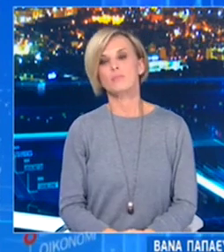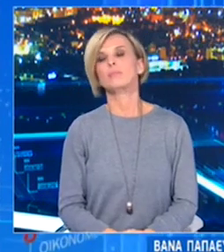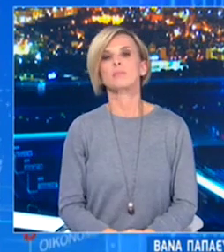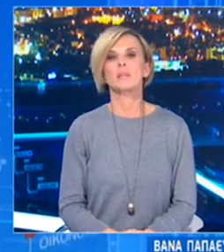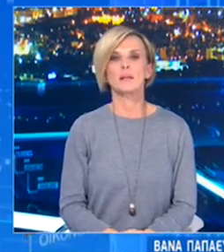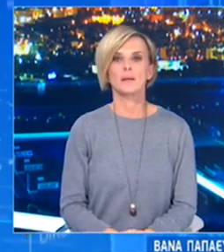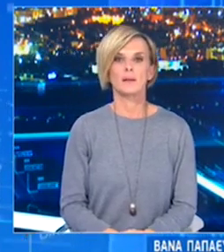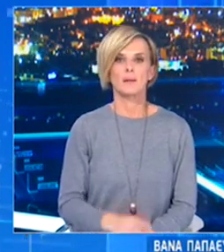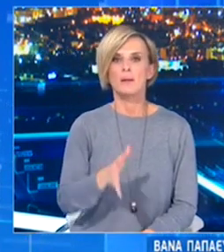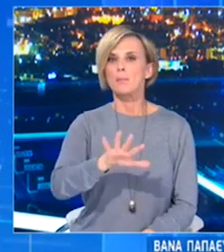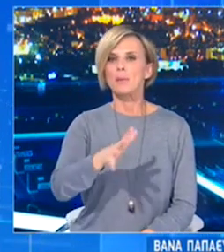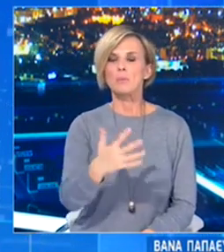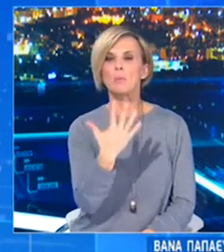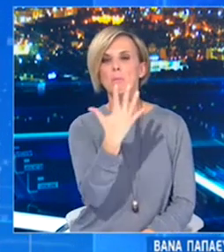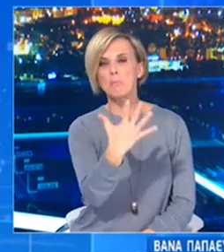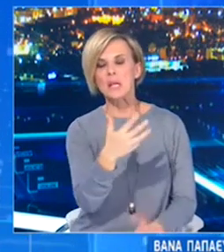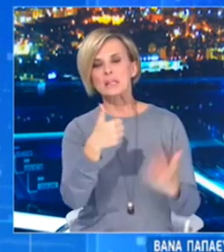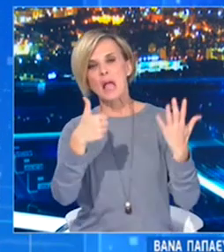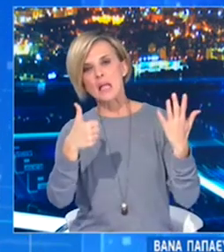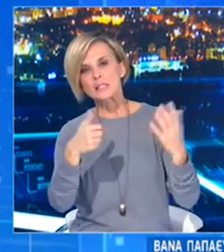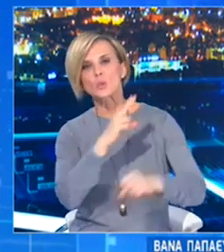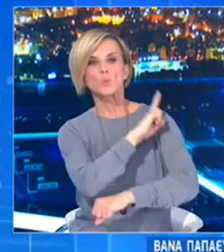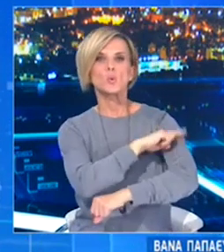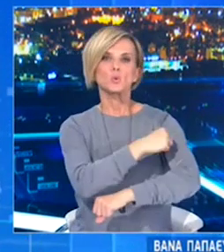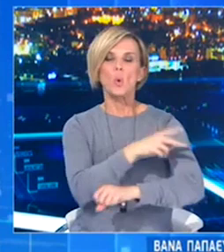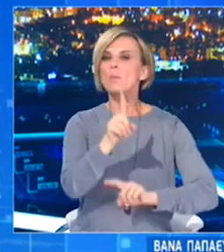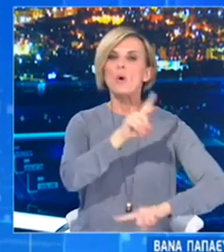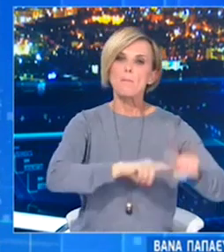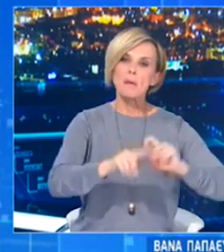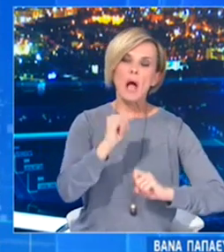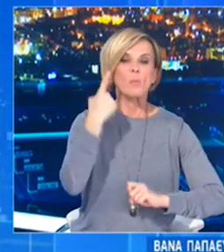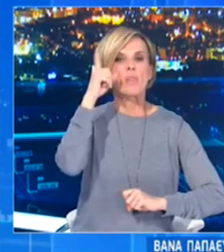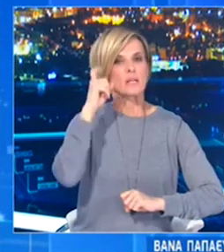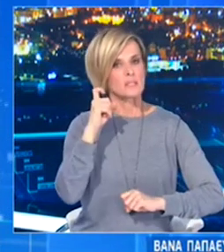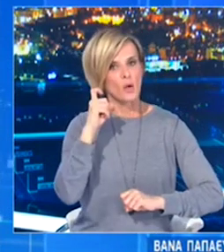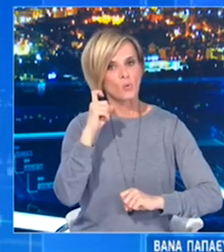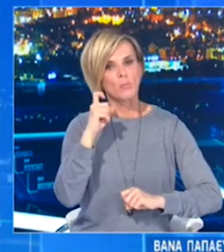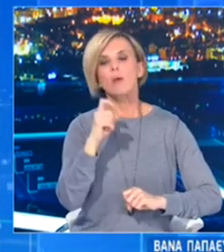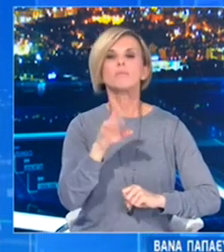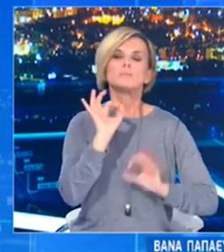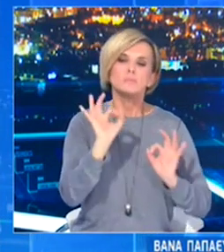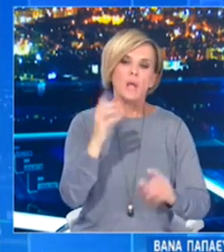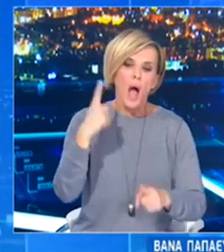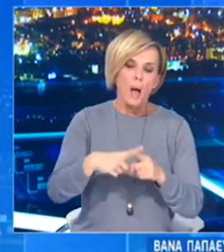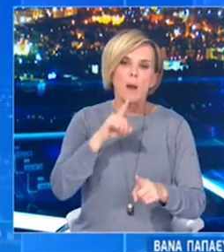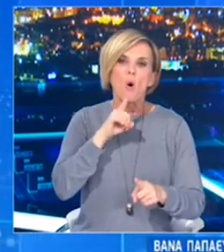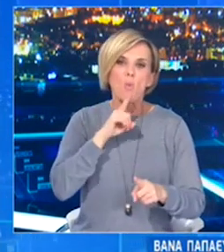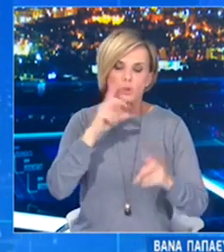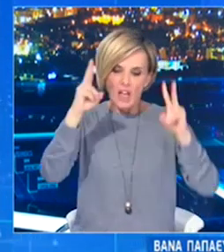Γύρω στα 5 με 6 κέντρα δεν έχει κλείσει ακόμα αυτό ποια κέντρα θα είναι. Θα είναι στα πλαίσια μιας κλινικής μελέτης, δηλαδή